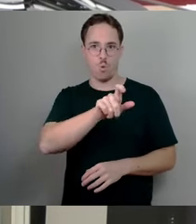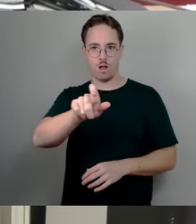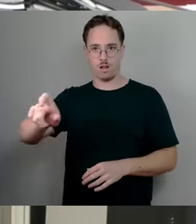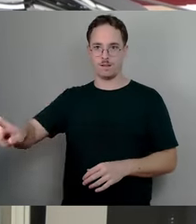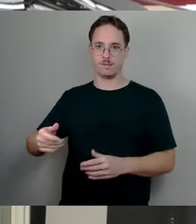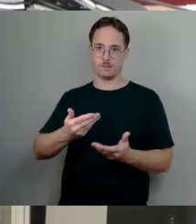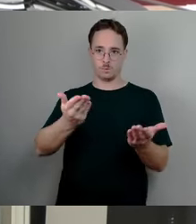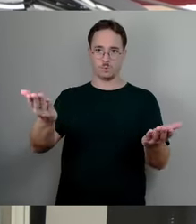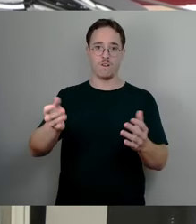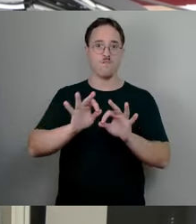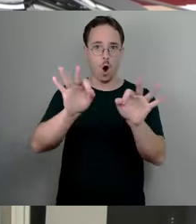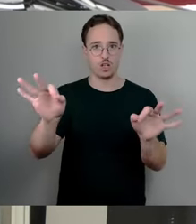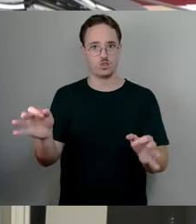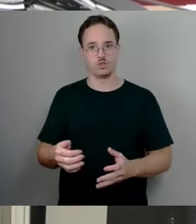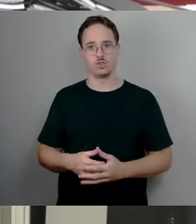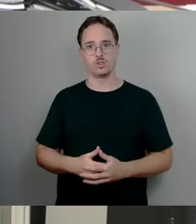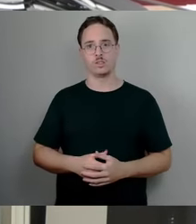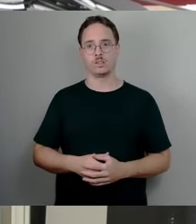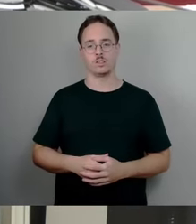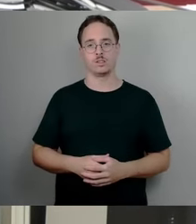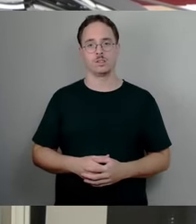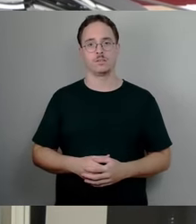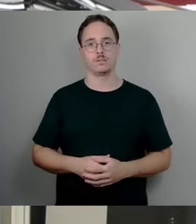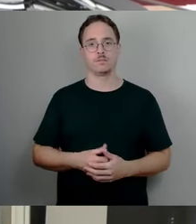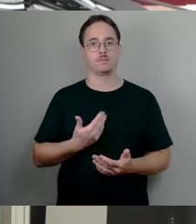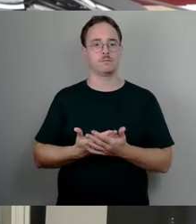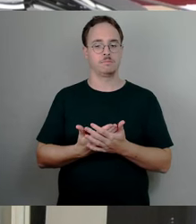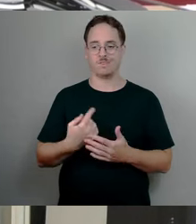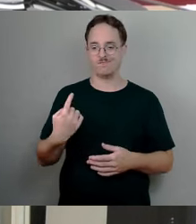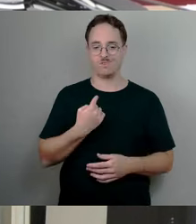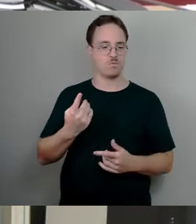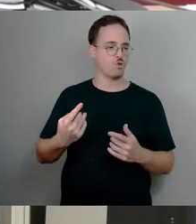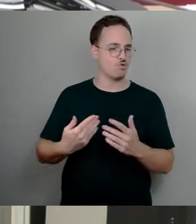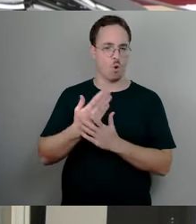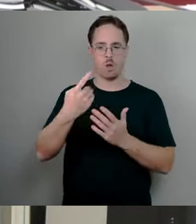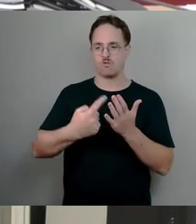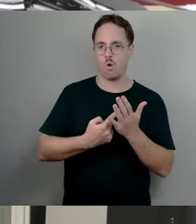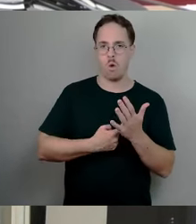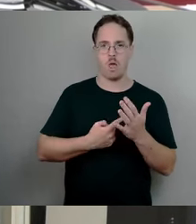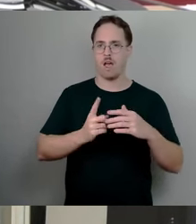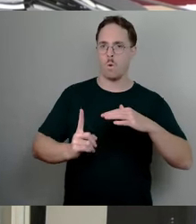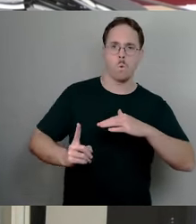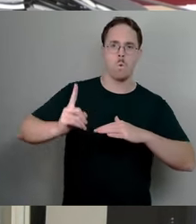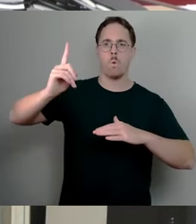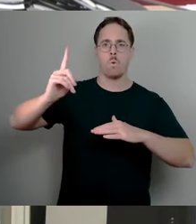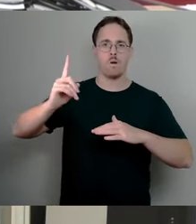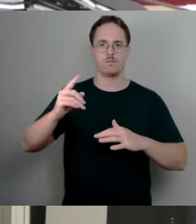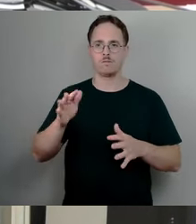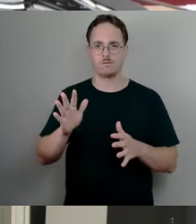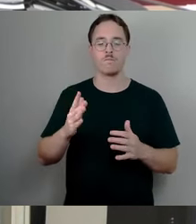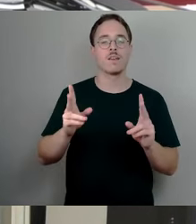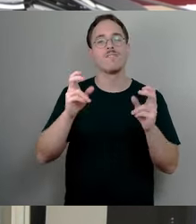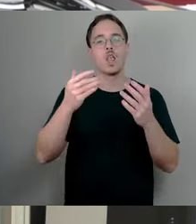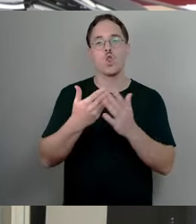dass wir sagen, wir möchten uns nicht mit einer neuen Steuer, mit einer erhöhten Steuer, denn sie ist ja nicht neu, denn die gibt es ja schon seit vielen, vielen Jahren